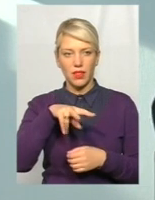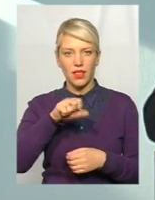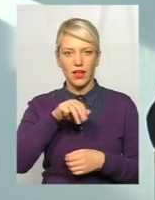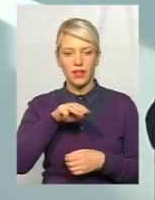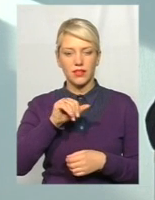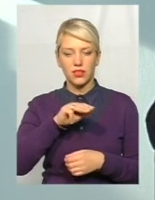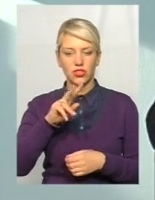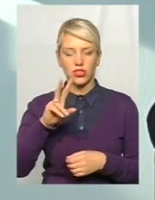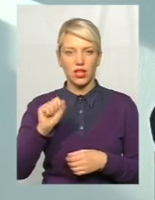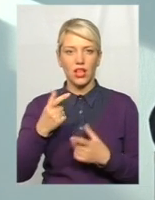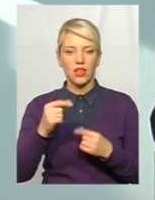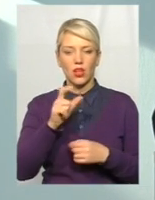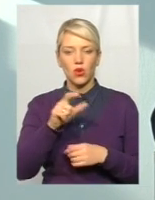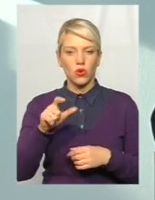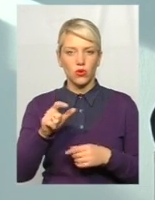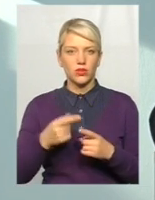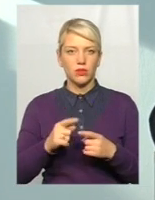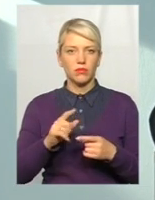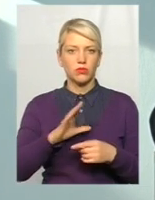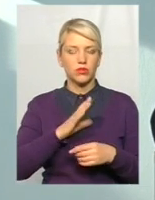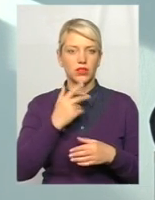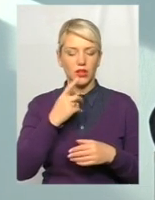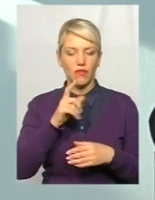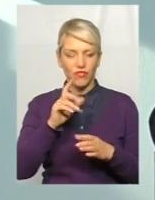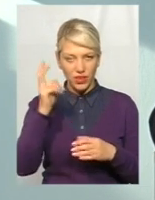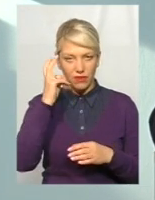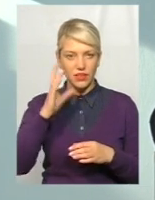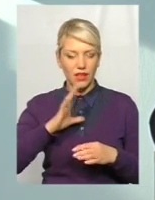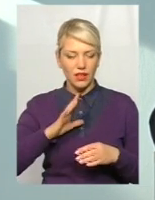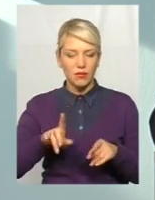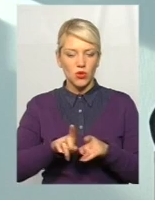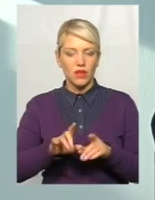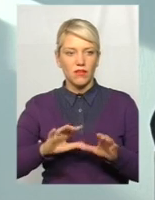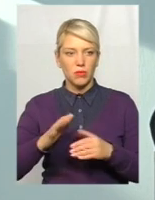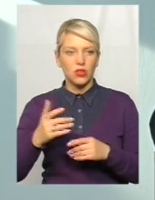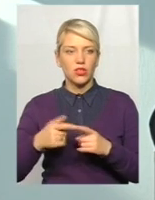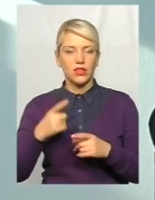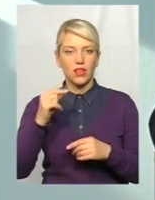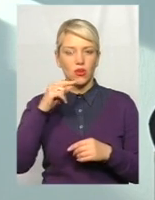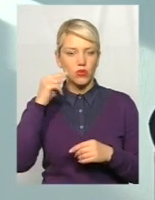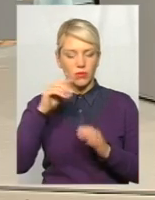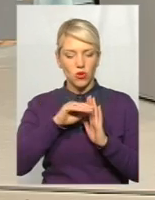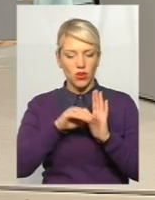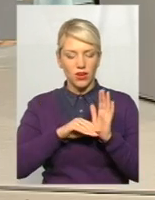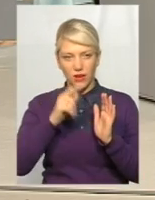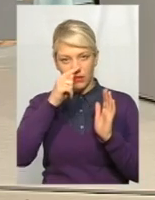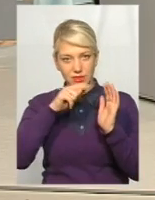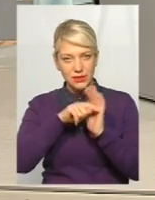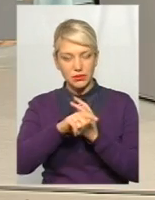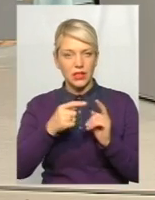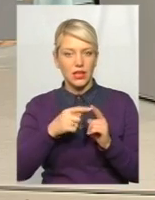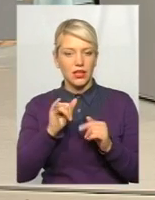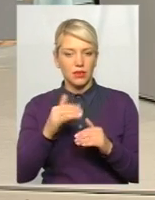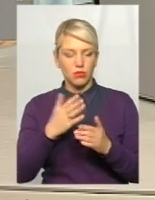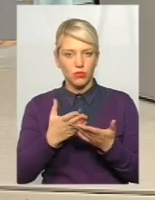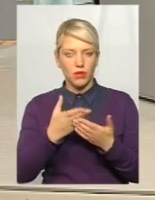платіжки, де вони мають платити покількати. Києві такі були реальні випадки. Там стояла російська програма за безпечення на рахування платіжок для Києва-НР. І коли